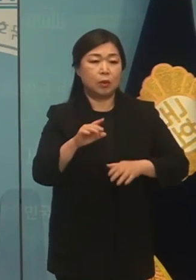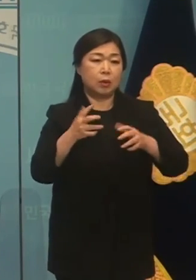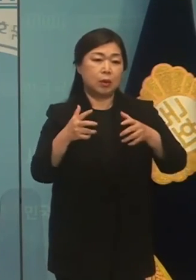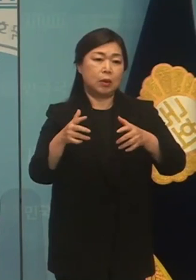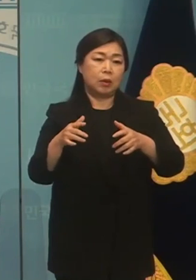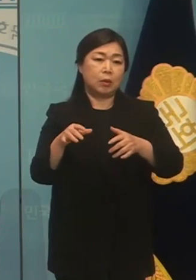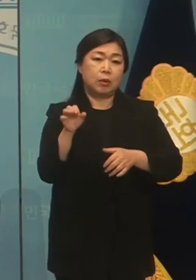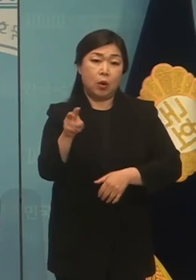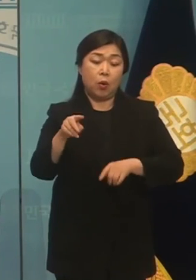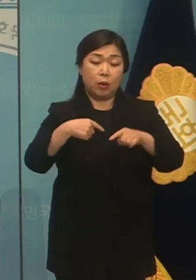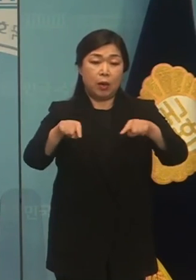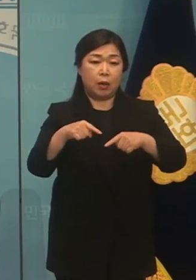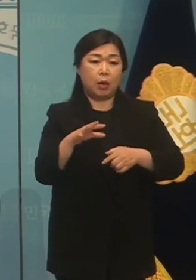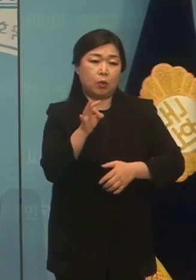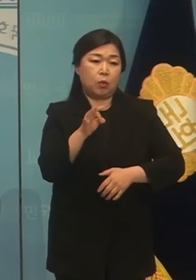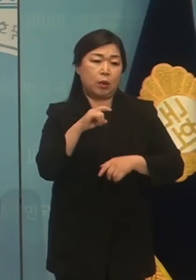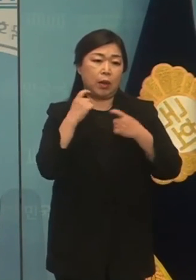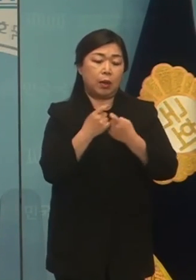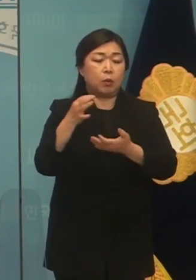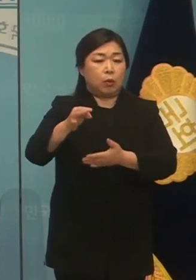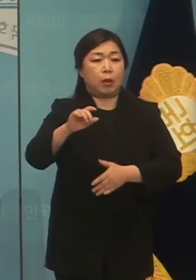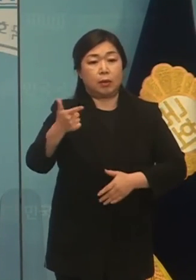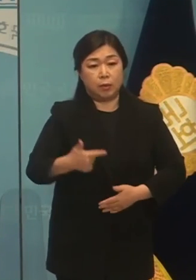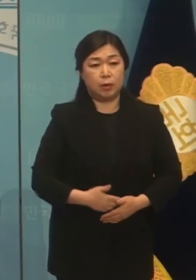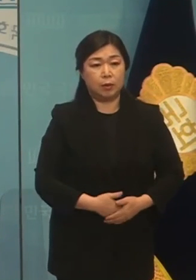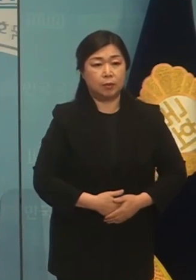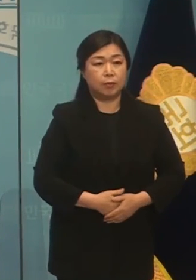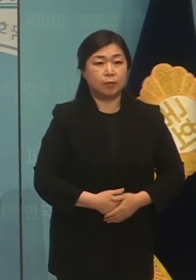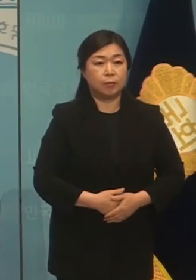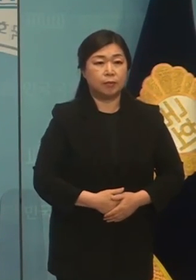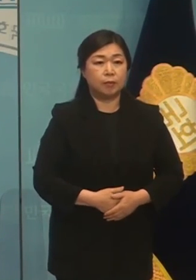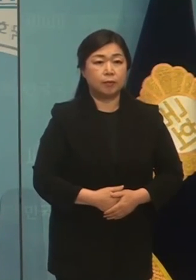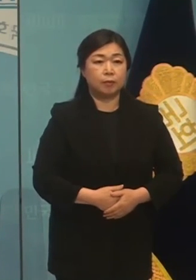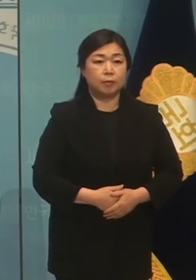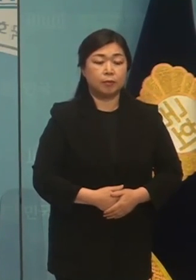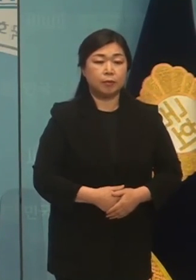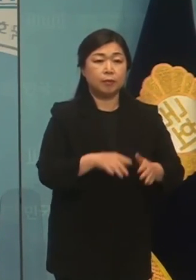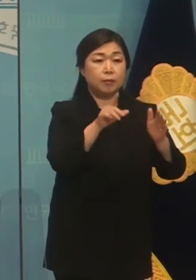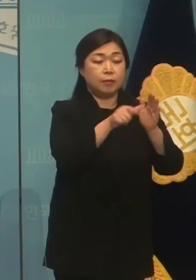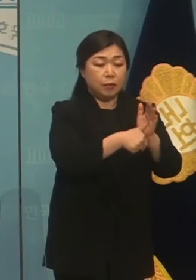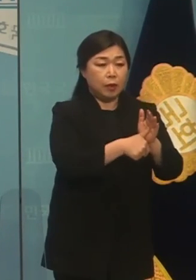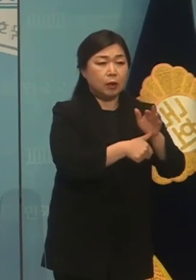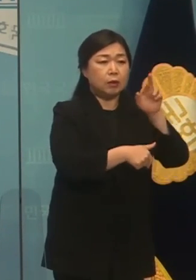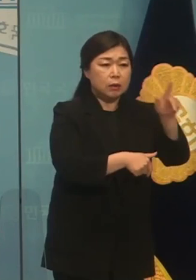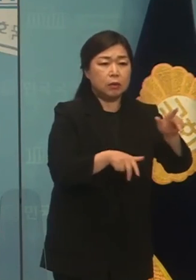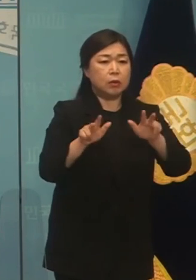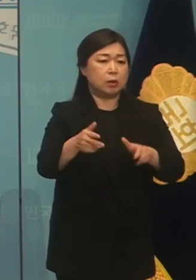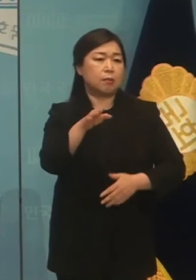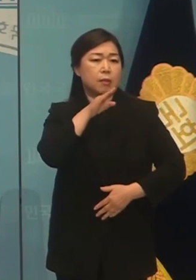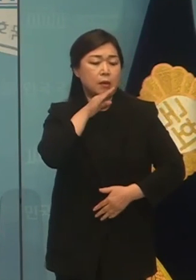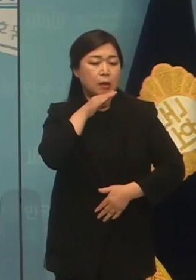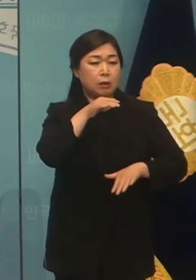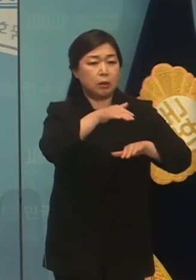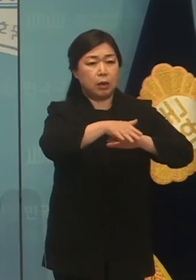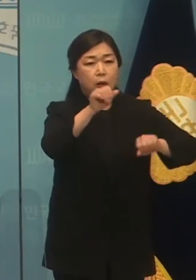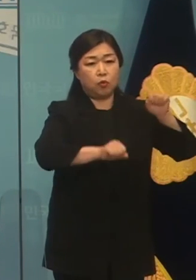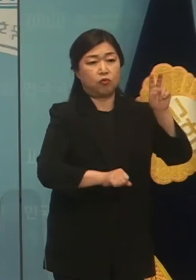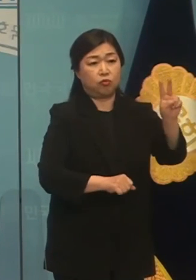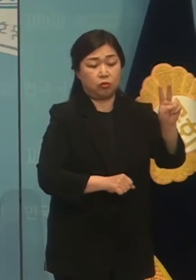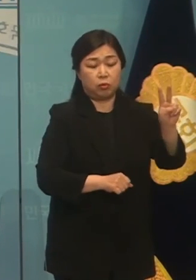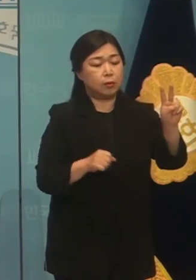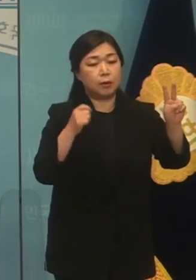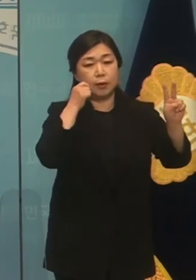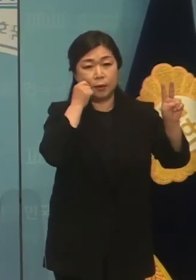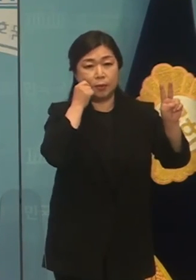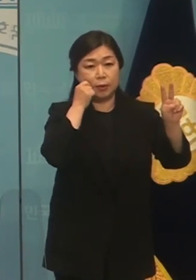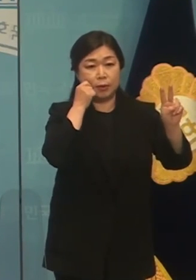싸움토들이 아니며 국토는 집권여당의 암만안이 아닙니다. 그대는 출리고 지금은 막가는 시기에 집권여당의